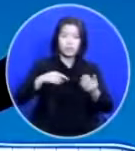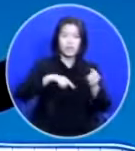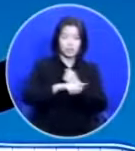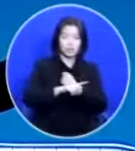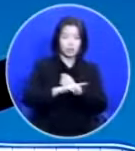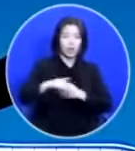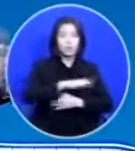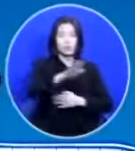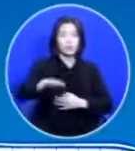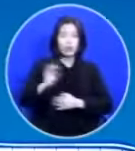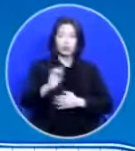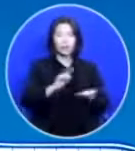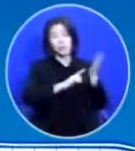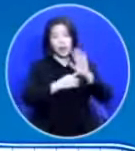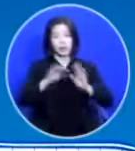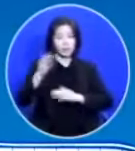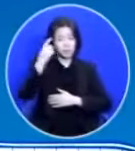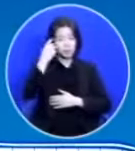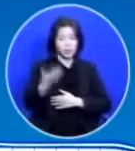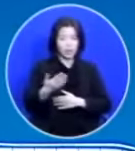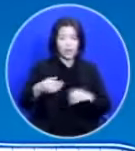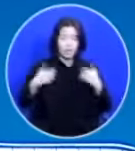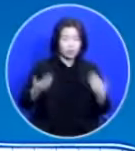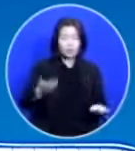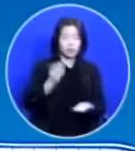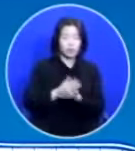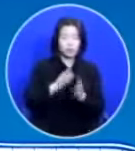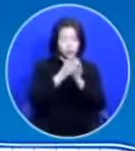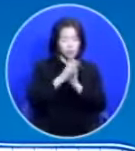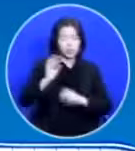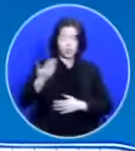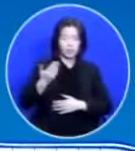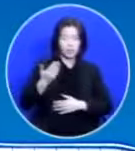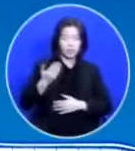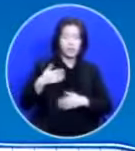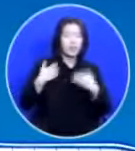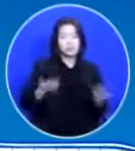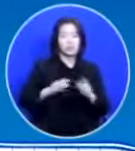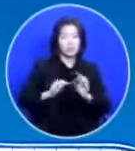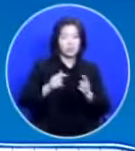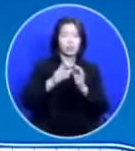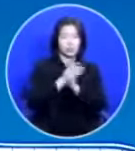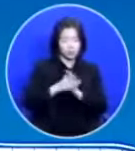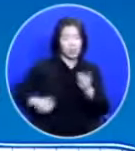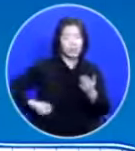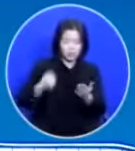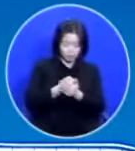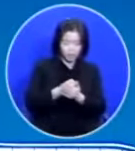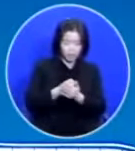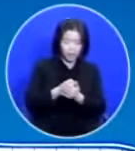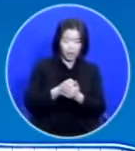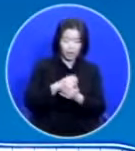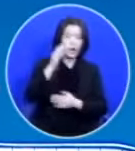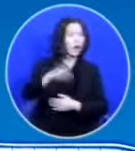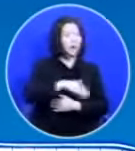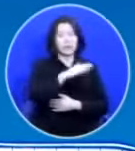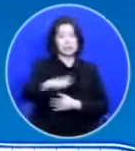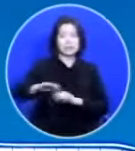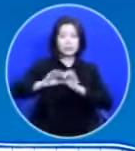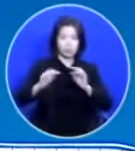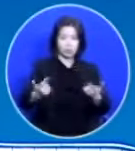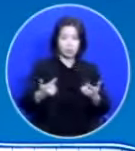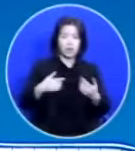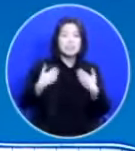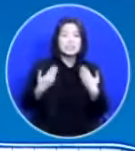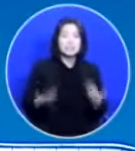맞죠? 쉬지 말고 기도해야 될 텐데 아 쉬지 말고 기도하겠습니다 가 아니고 쉬지